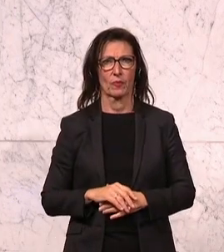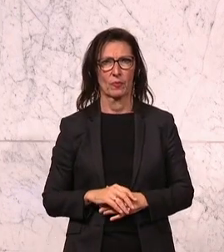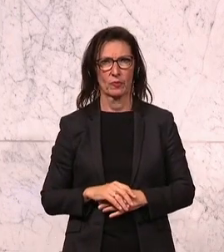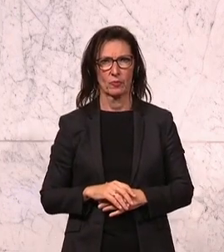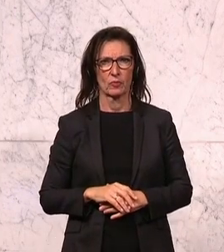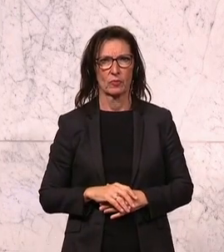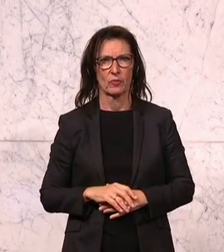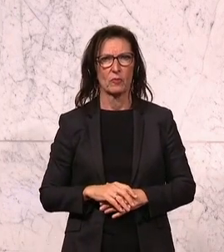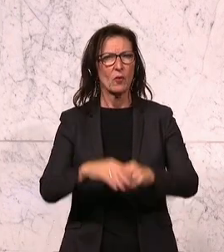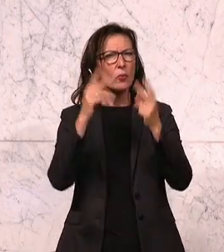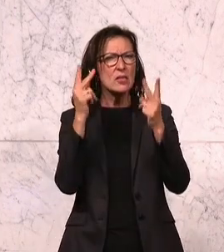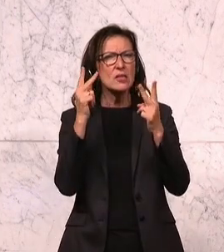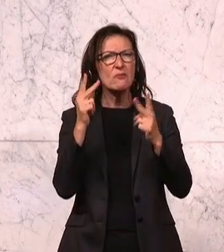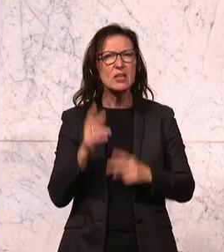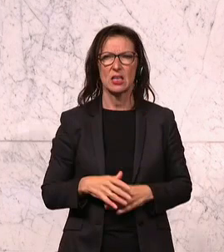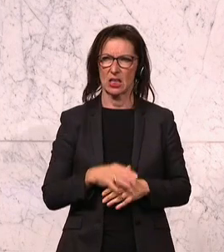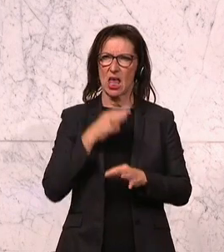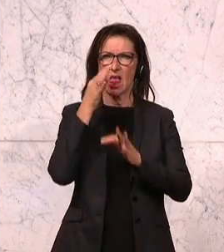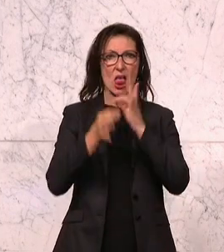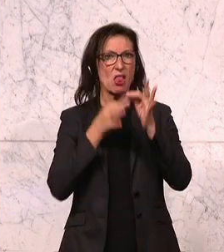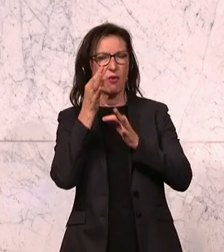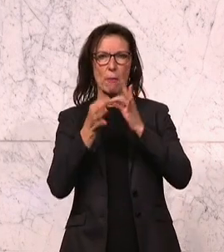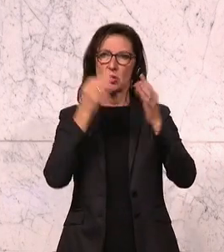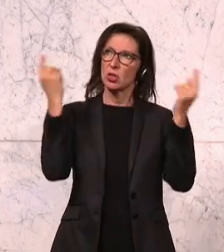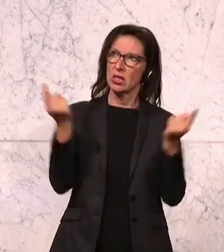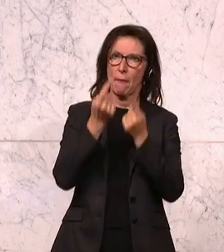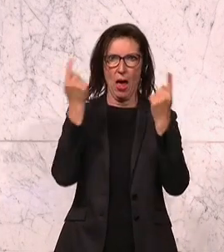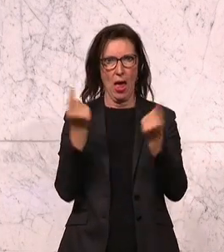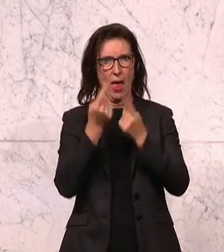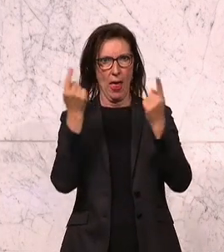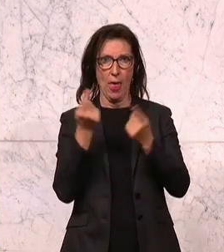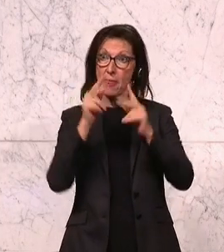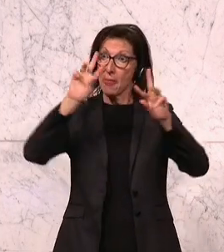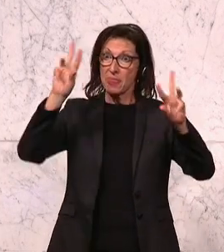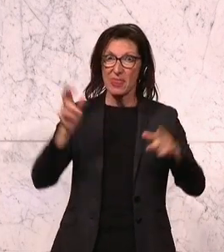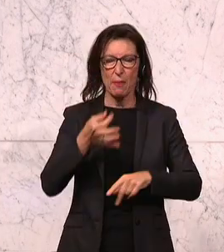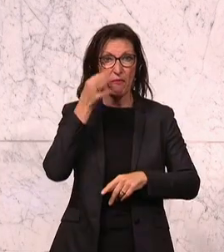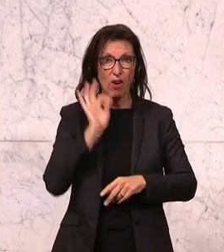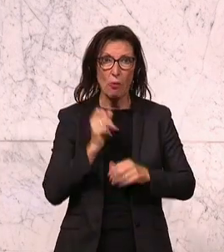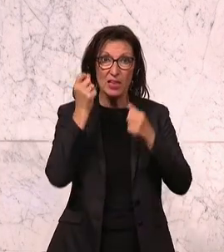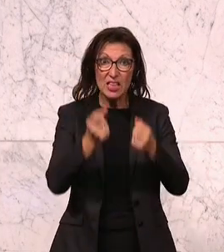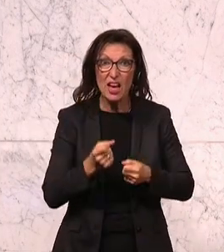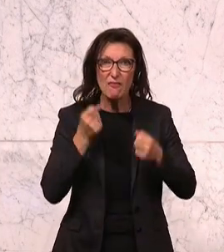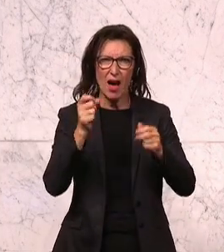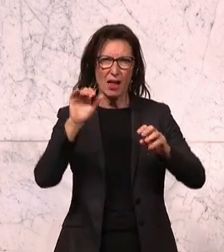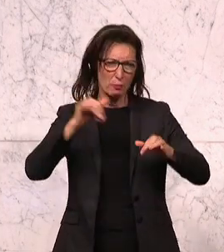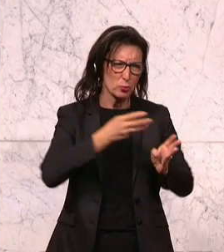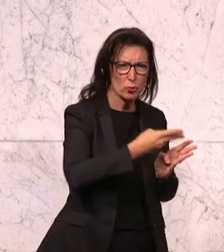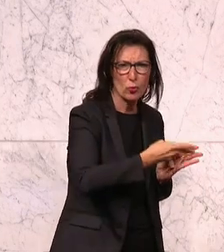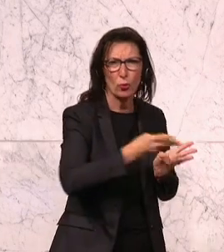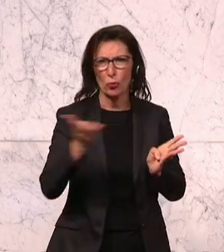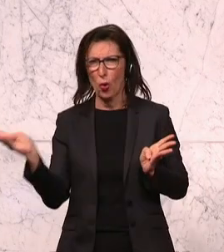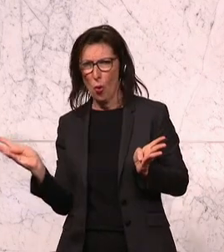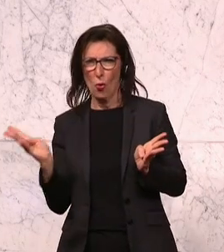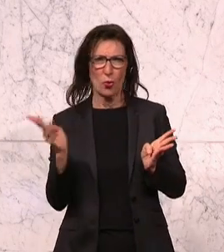Und dabei ist es wichtig, dass diese Informationskampagnen bezüglich Gewalt an Frauen natürlich breitflächig, niederschwellig verbreitet werden, um